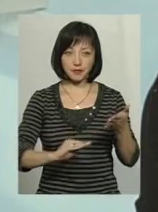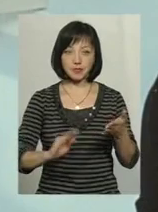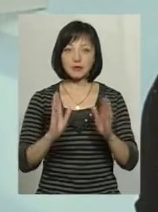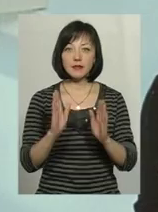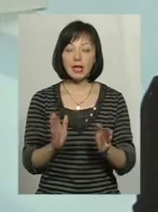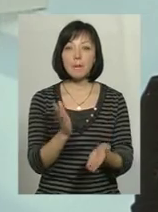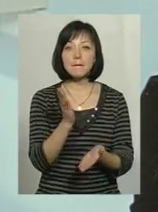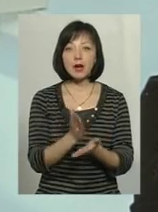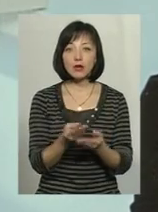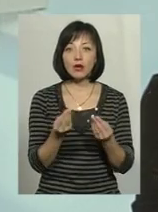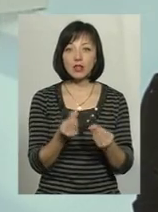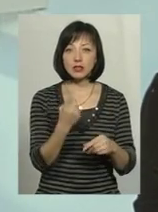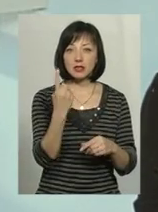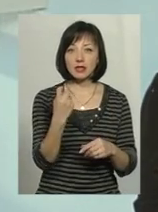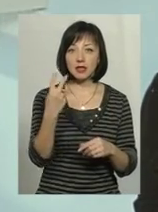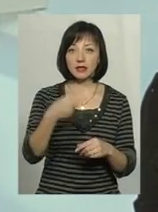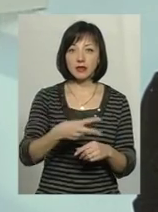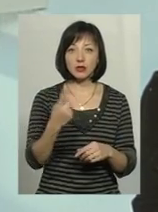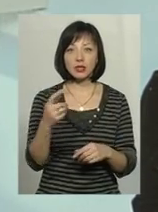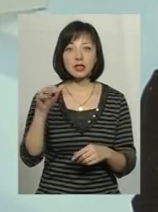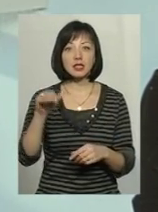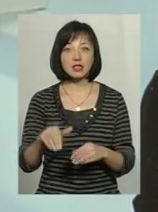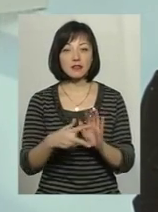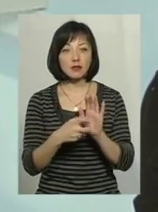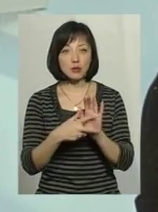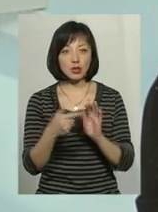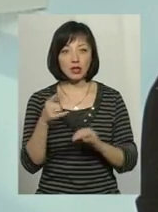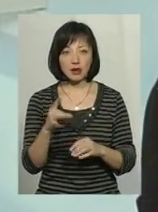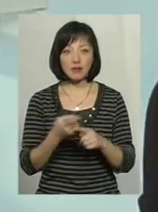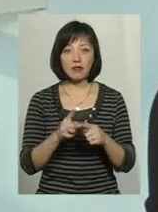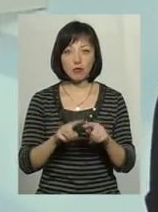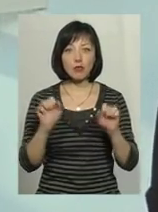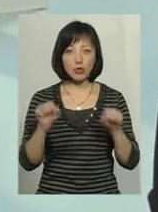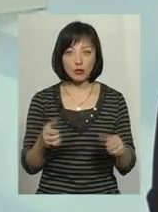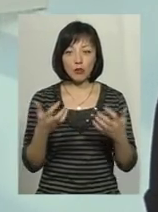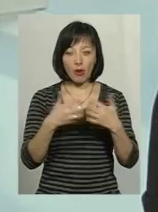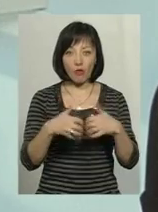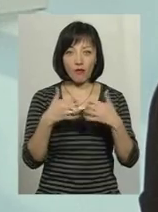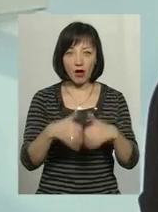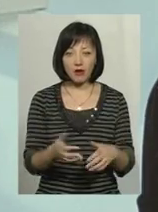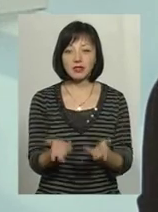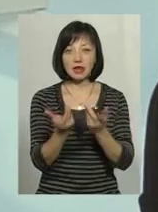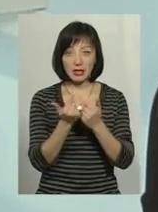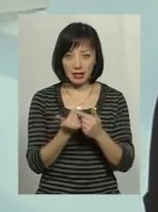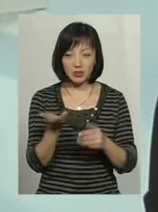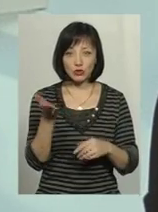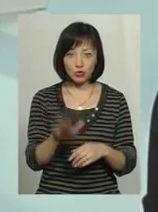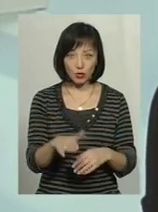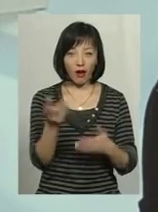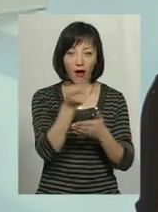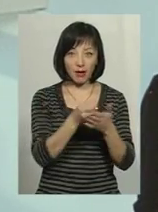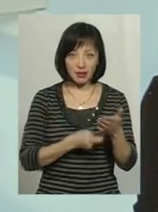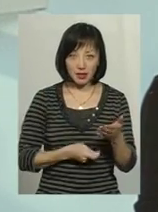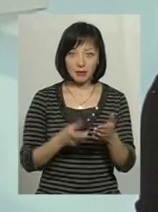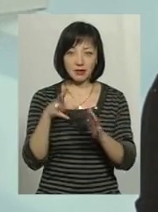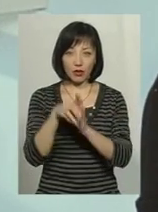майно, яке має вартість від 121 тисячі 800 гривень. Тобто ви можете, порахувавши навіть кількість і по-мінімальному, яка тут